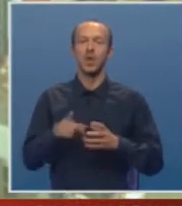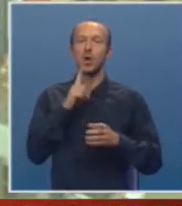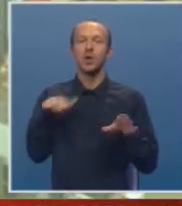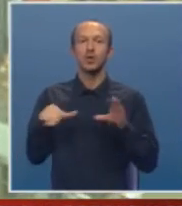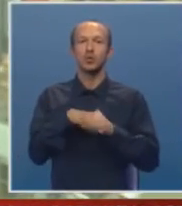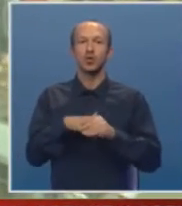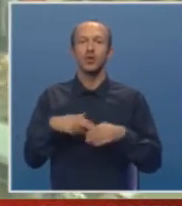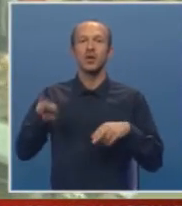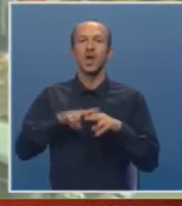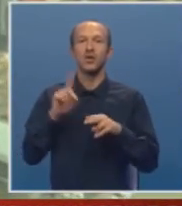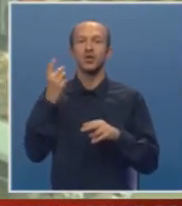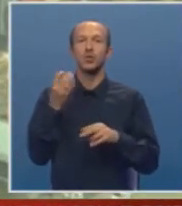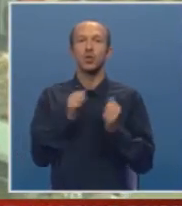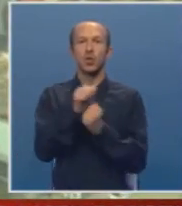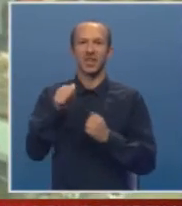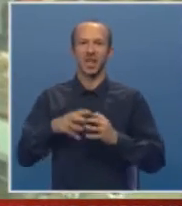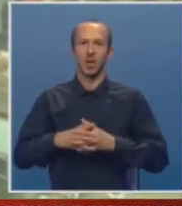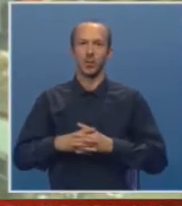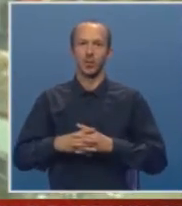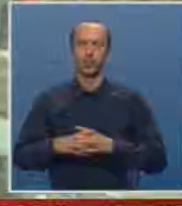zapoštavaju najveći broj diplomaca.